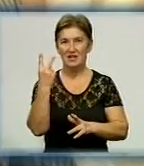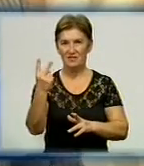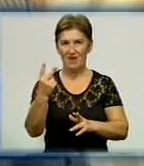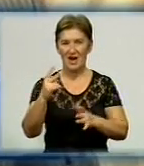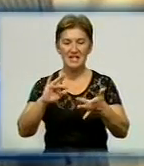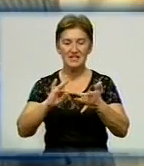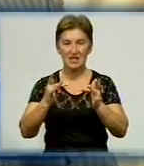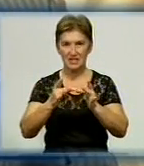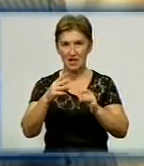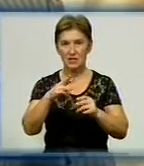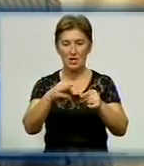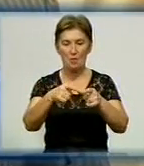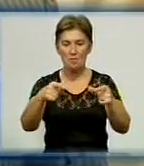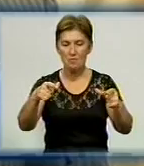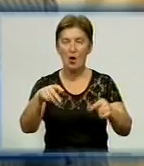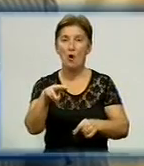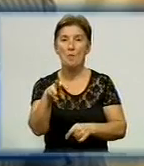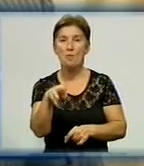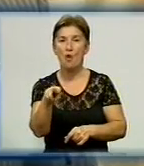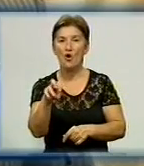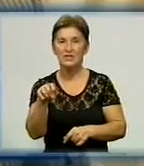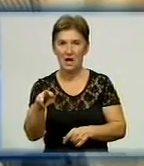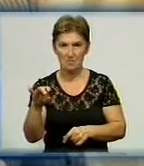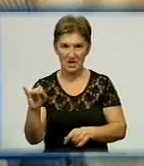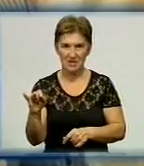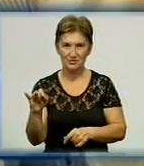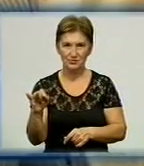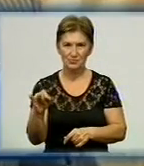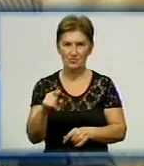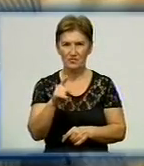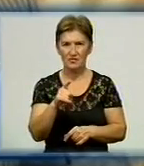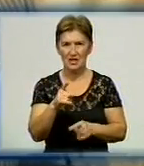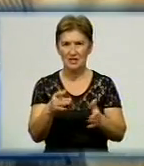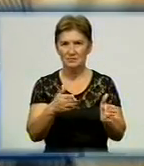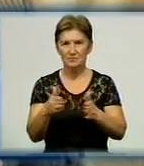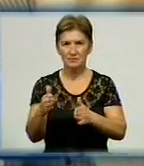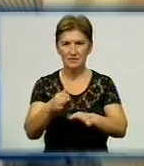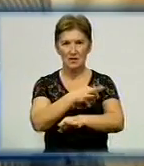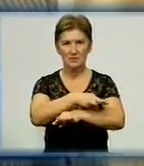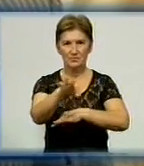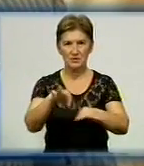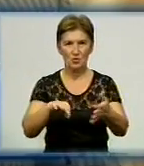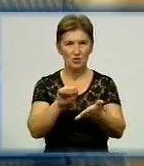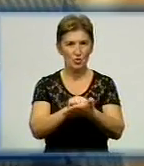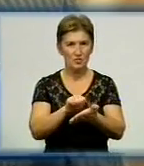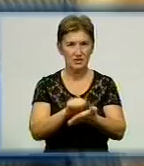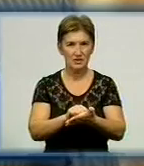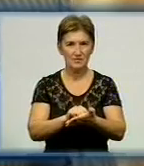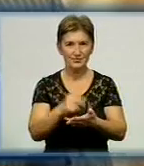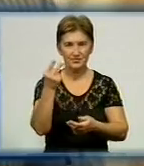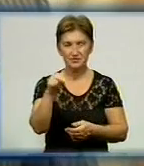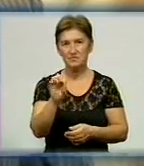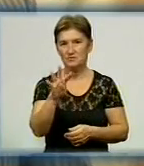запевнити, що ми працюємо над Кобульською загальноосвітньою школою, виготовляємо кошторисну проєкт, документацію, вже у 2014